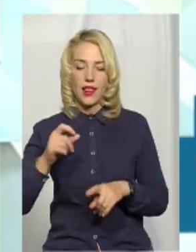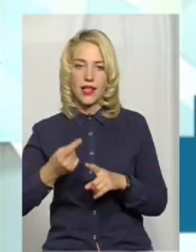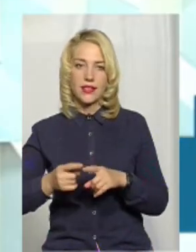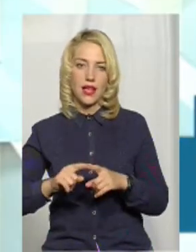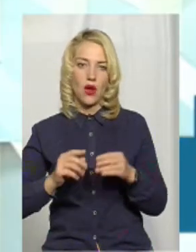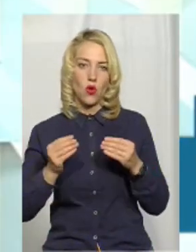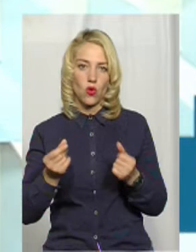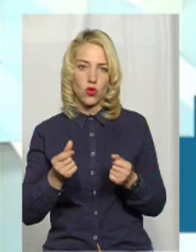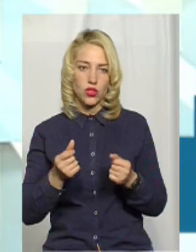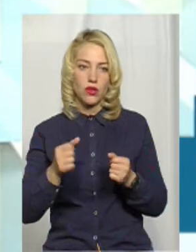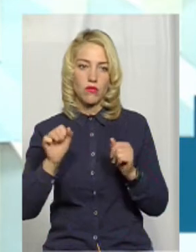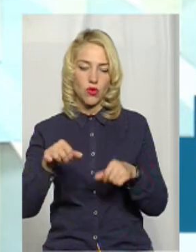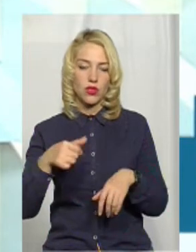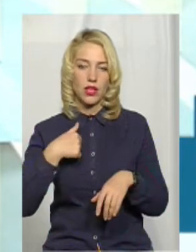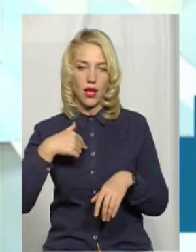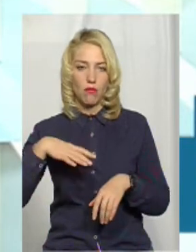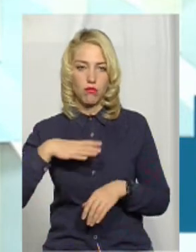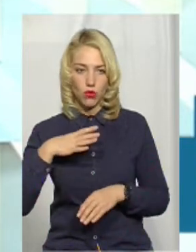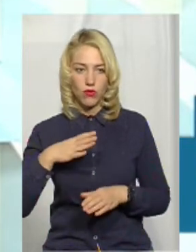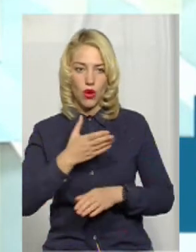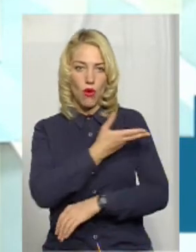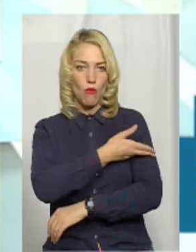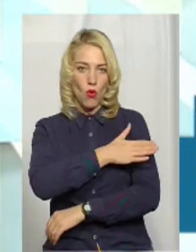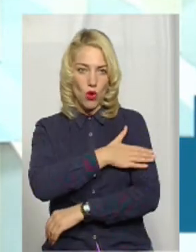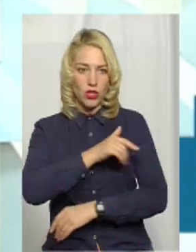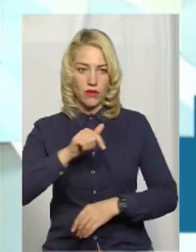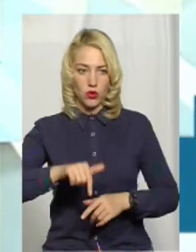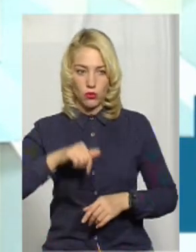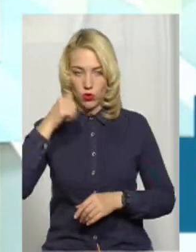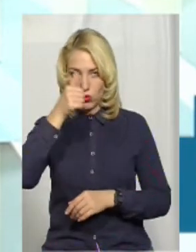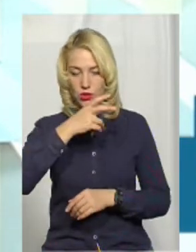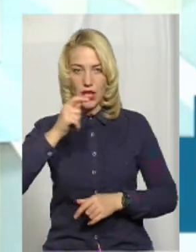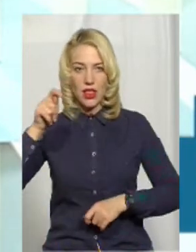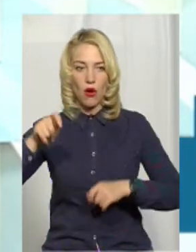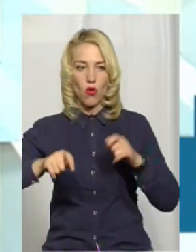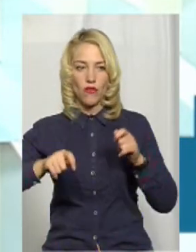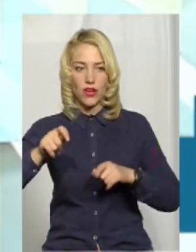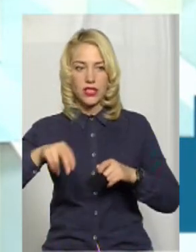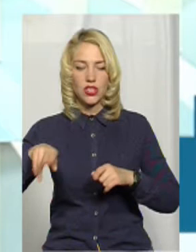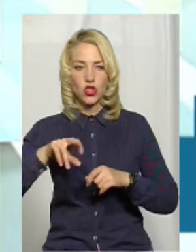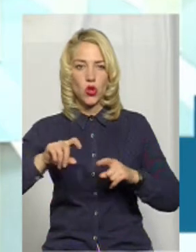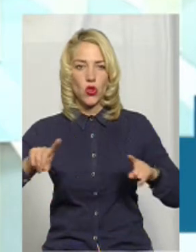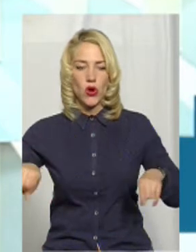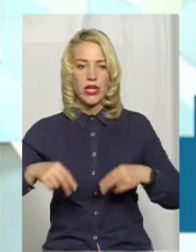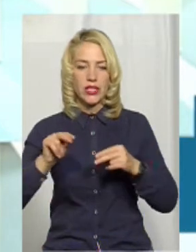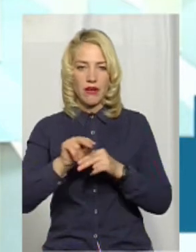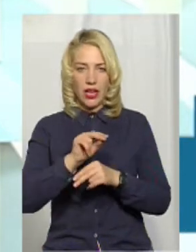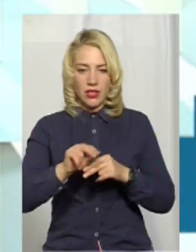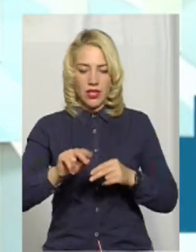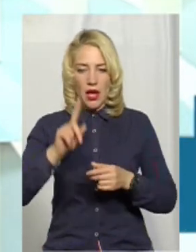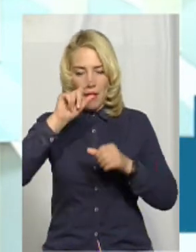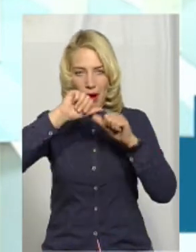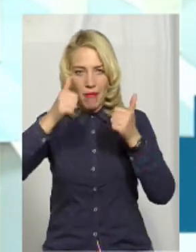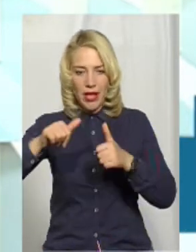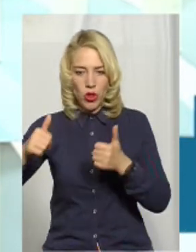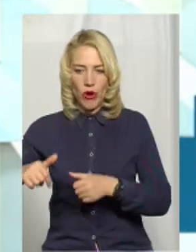Можна, і оце я теж був в Польщі цього року. На конференції щодо реставрації пам'яток архітектури